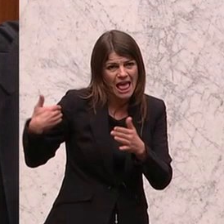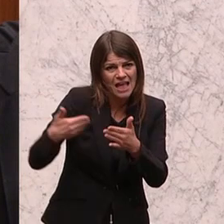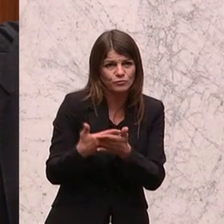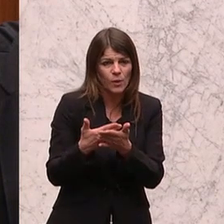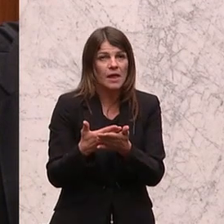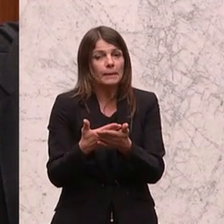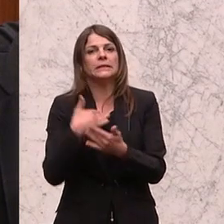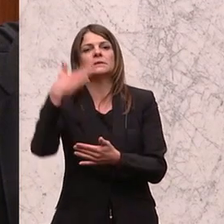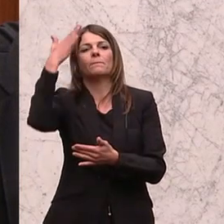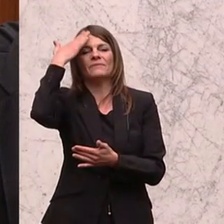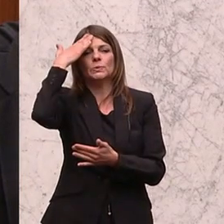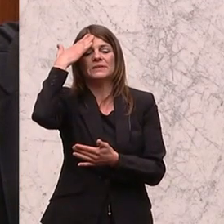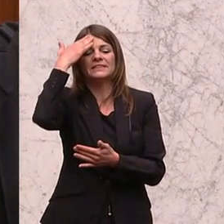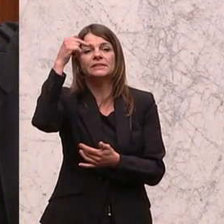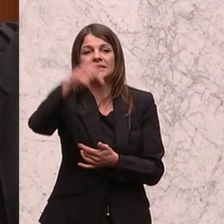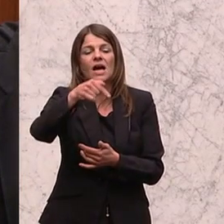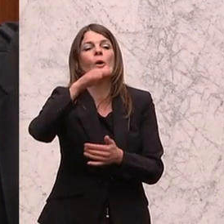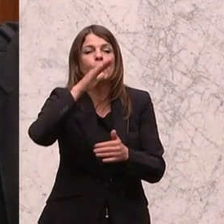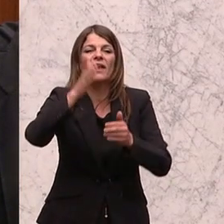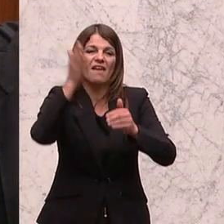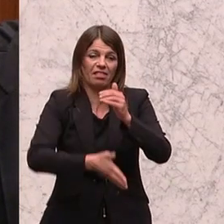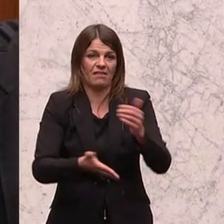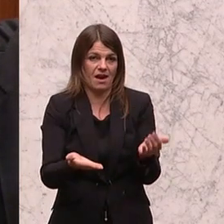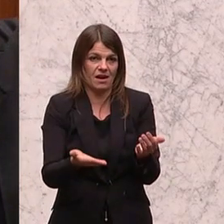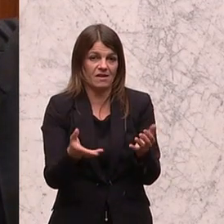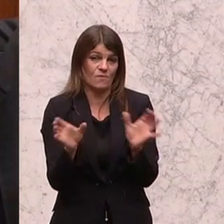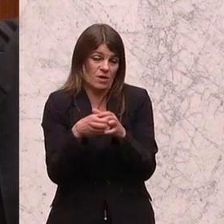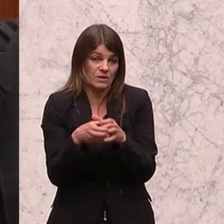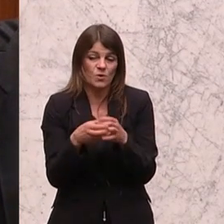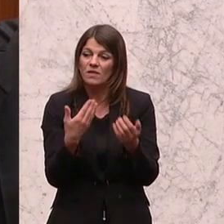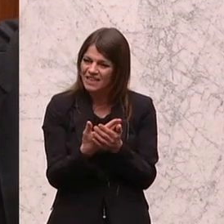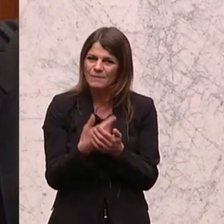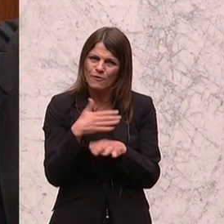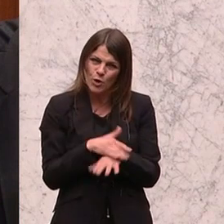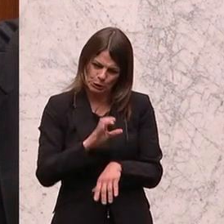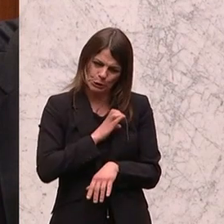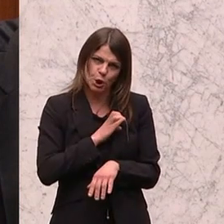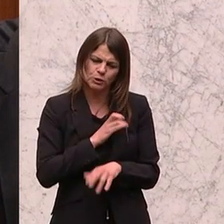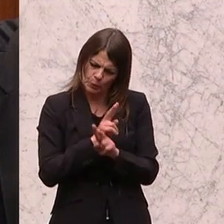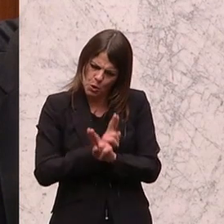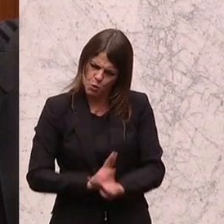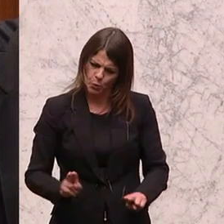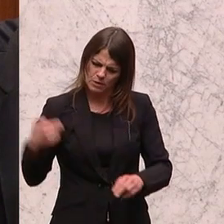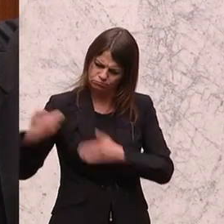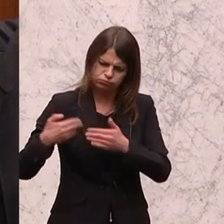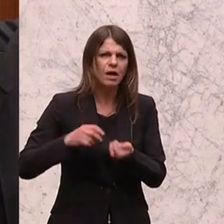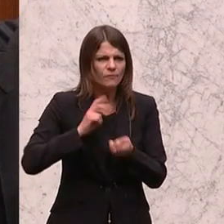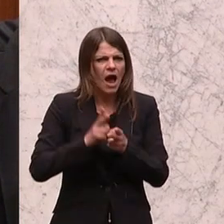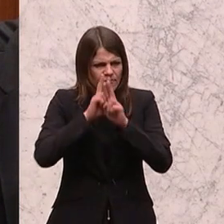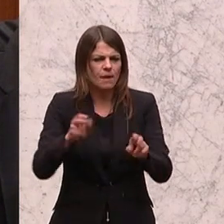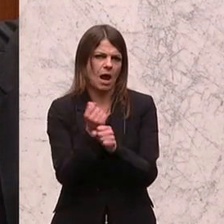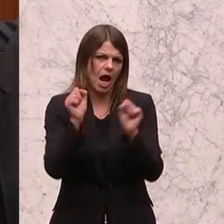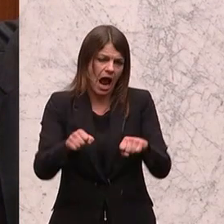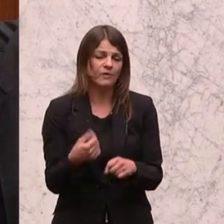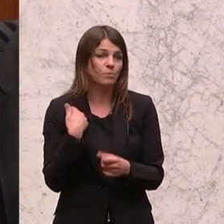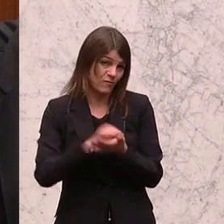dem Bewusstsein des Ablaufdatums, glaube ich, haben wir wirklich die Chance, noch einiges zu verwirklichen. Ich würde mich freuen und ich